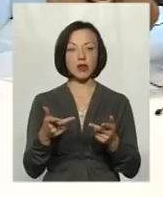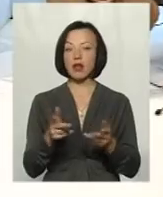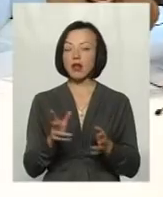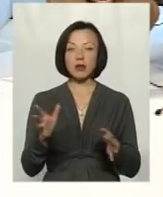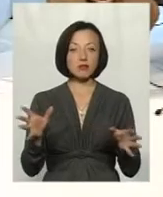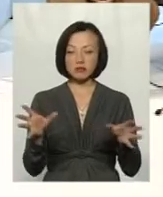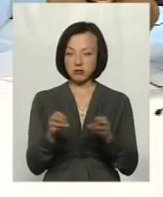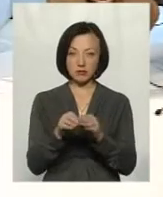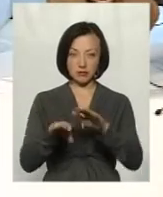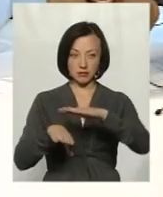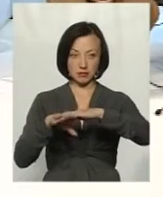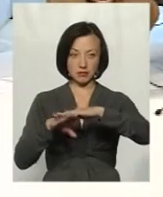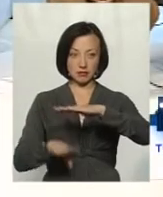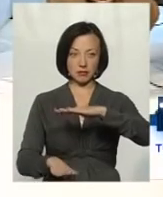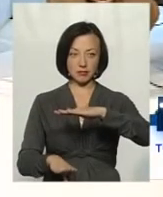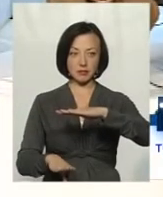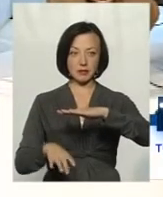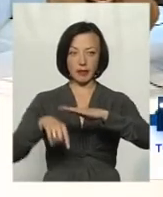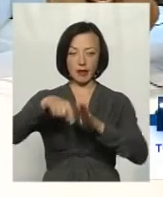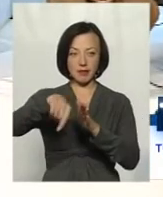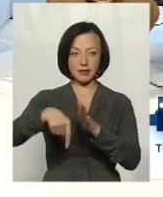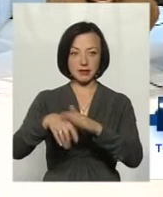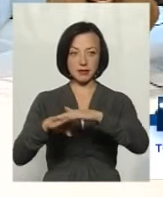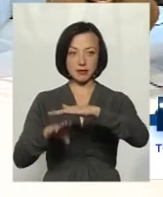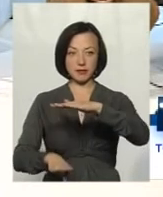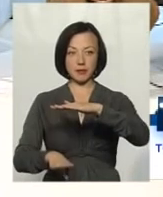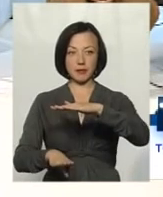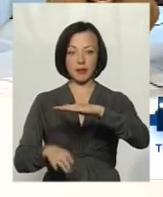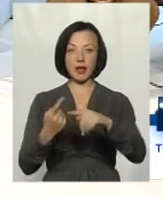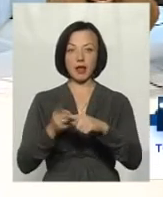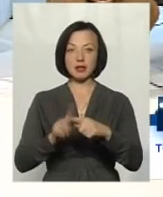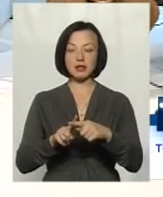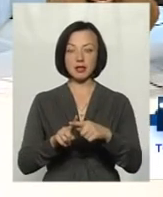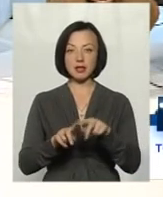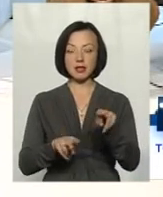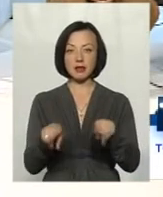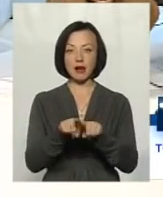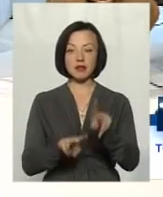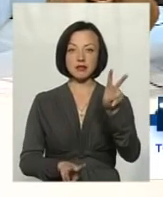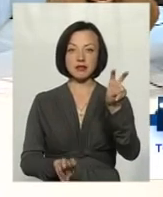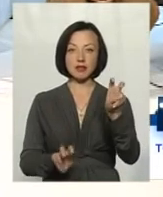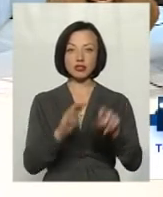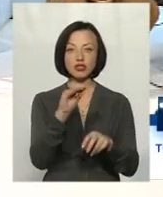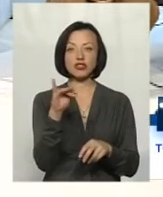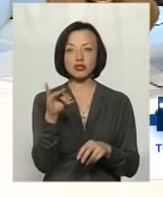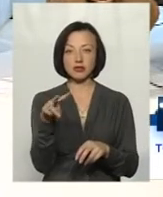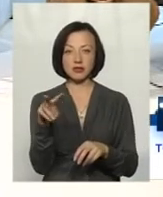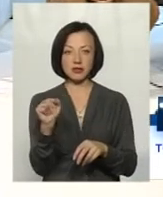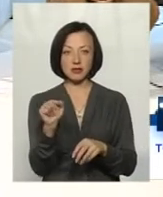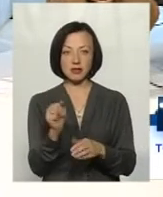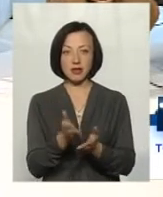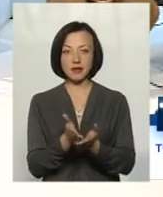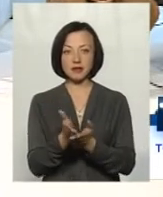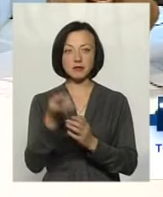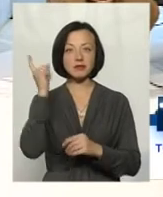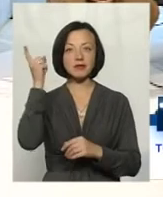'єднується. І, скажімо, вода вона знаходиться, скажімо, в так званих жилах, по-моему, відклади Синоманського